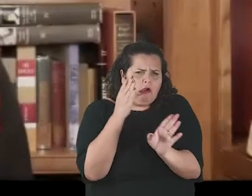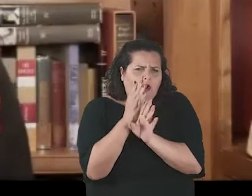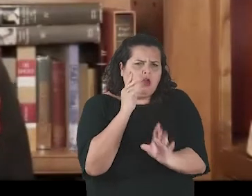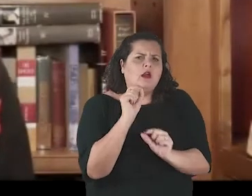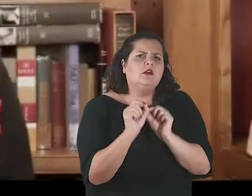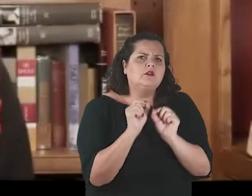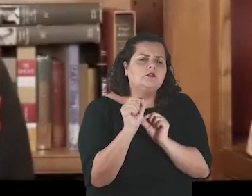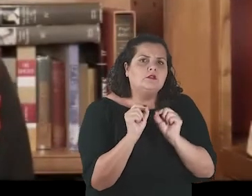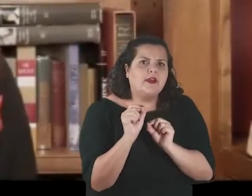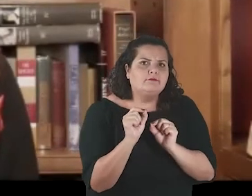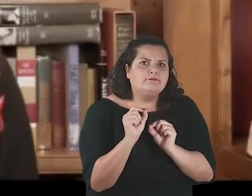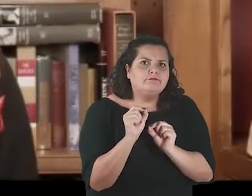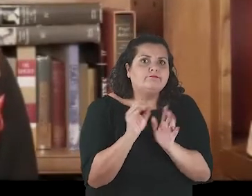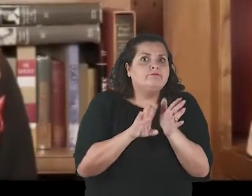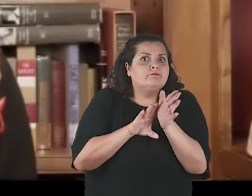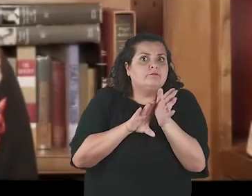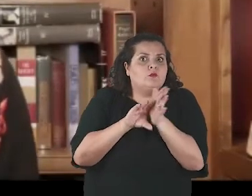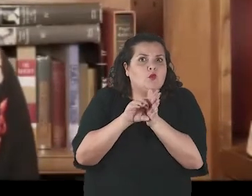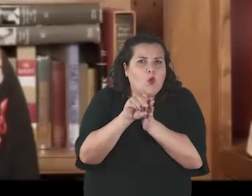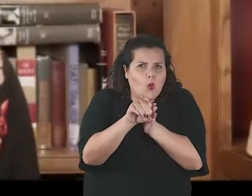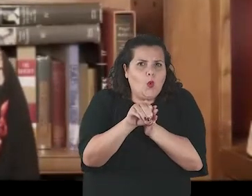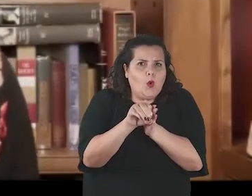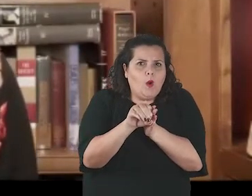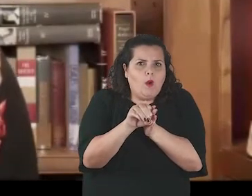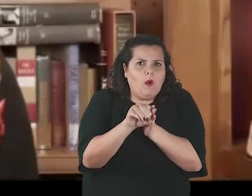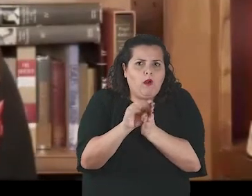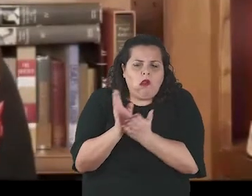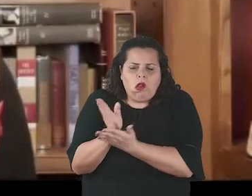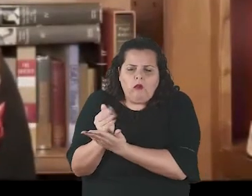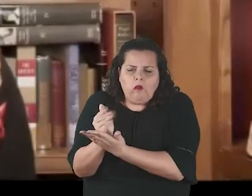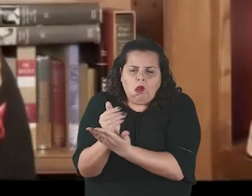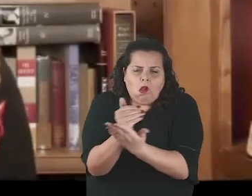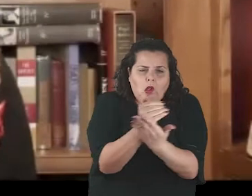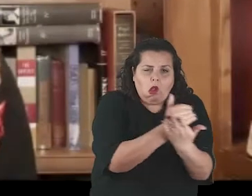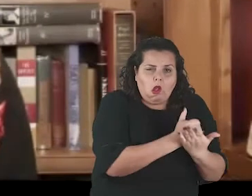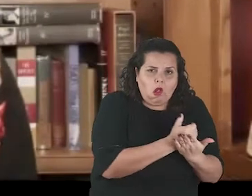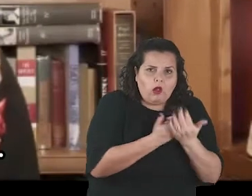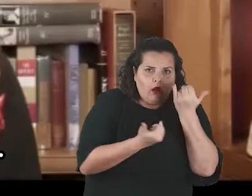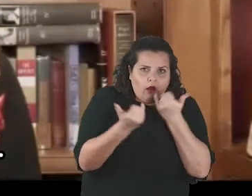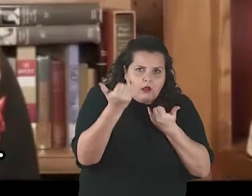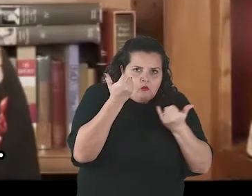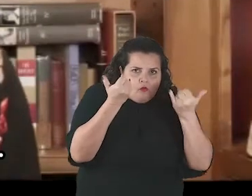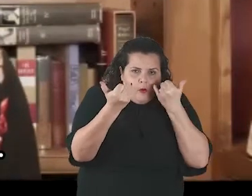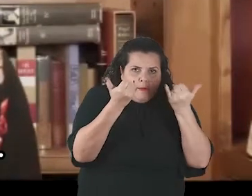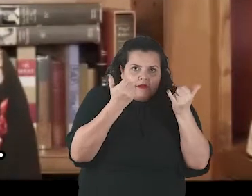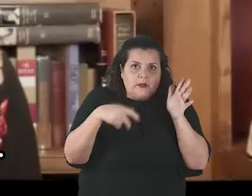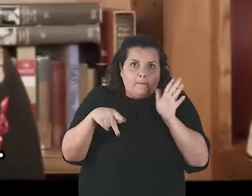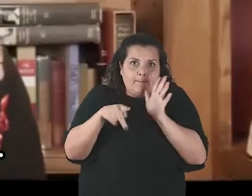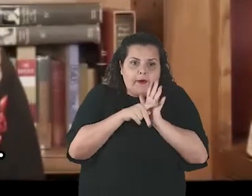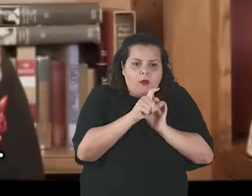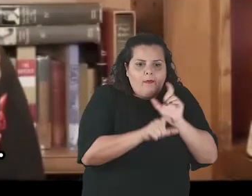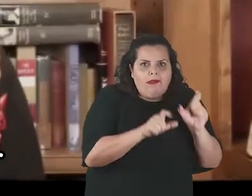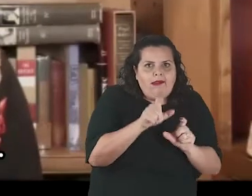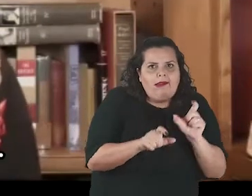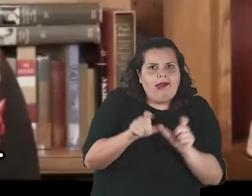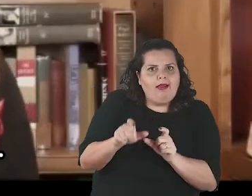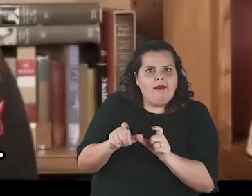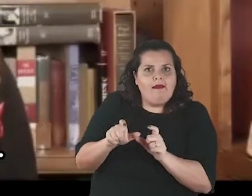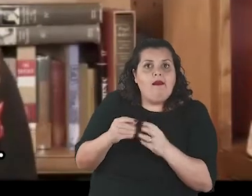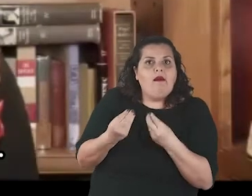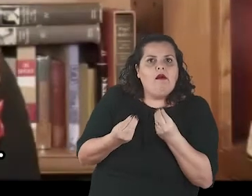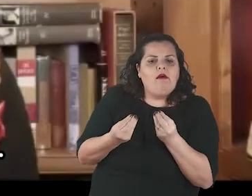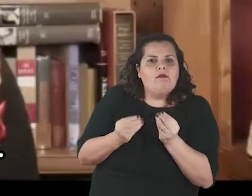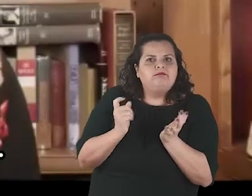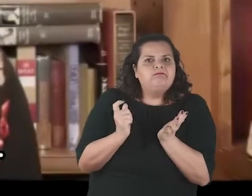Google tracks children across the internet, across devices, in their homes, and well outside